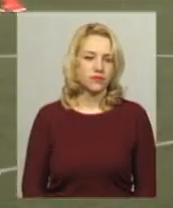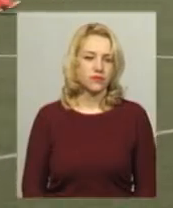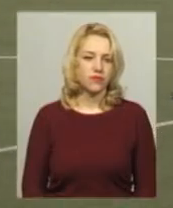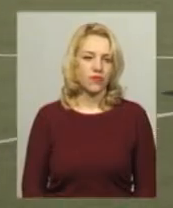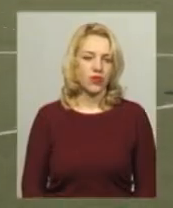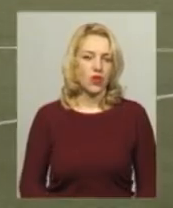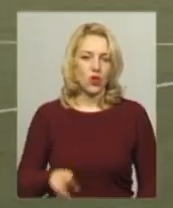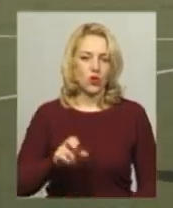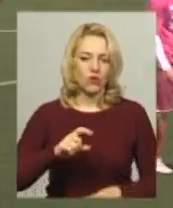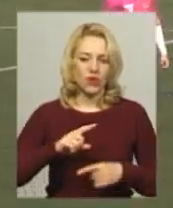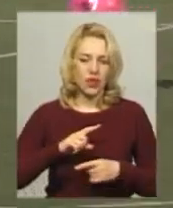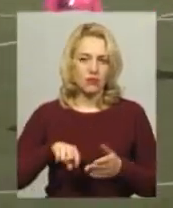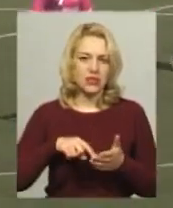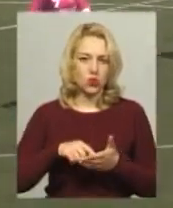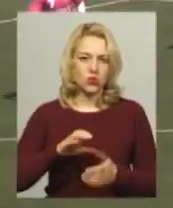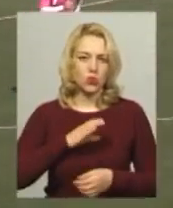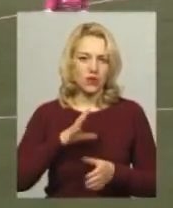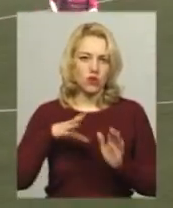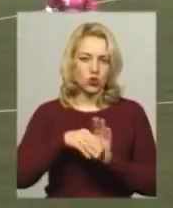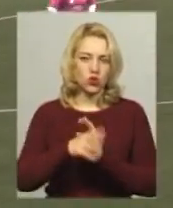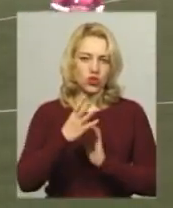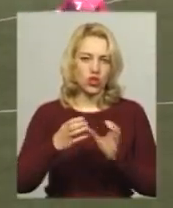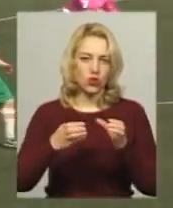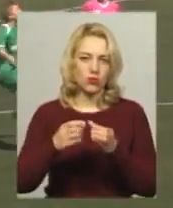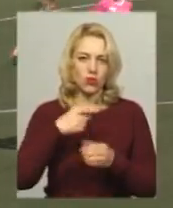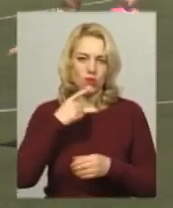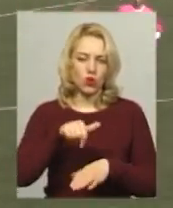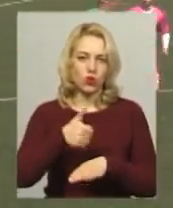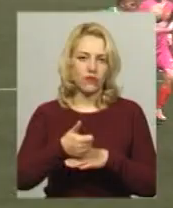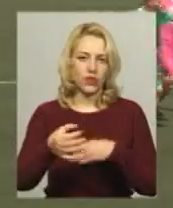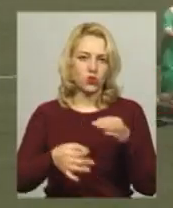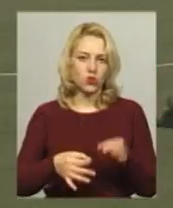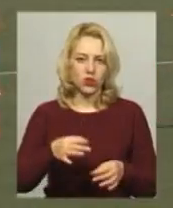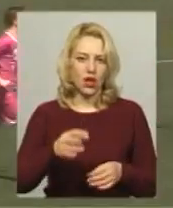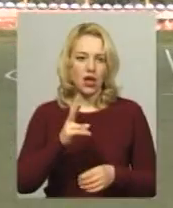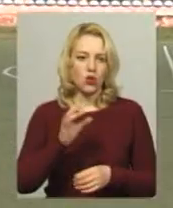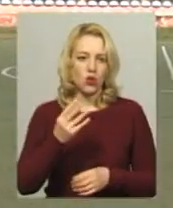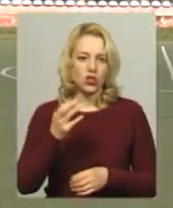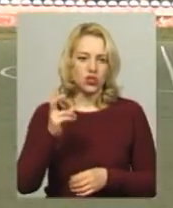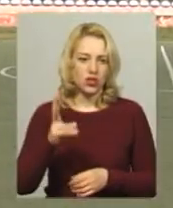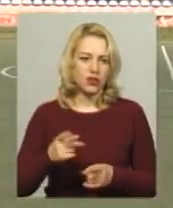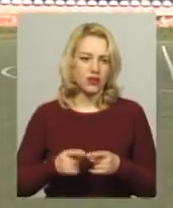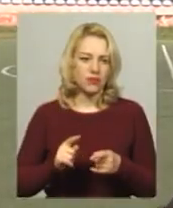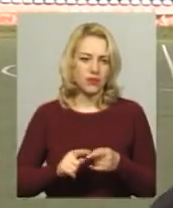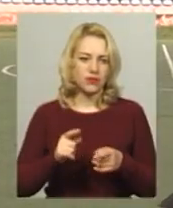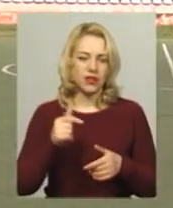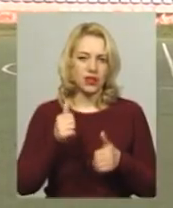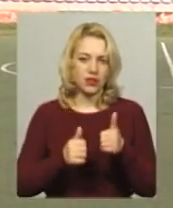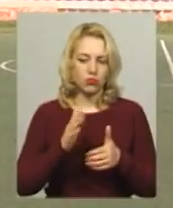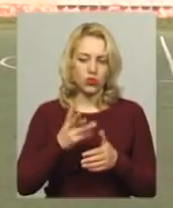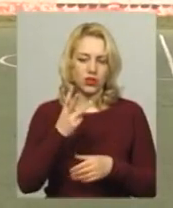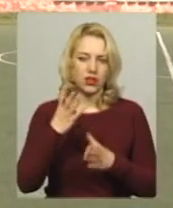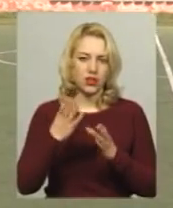До фіналу міської спартакиади вийшло чотири команди, каже говний суддя змагань Юрослав Коричак. «Ігри будуть проходити три дня